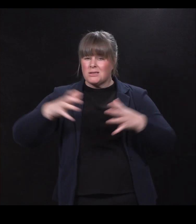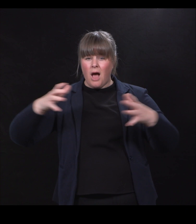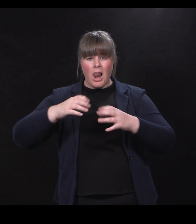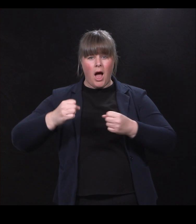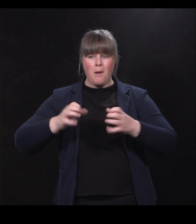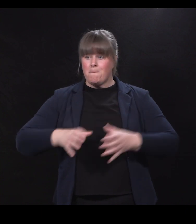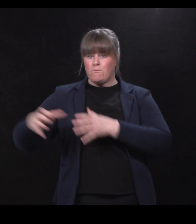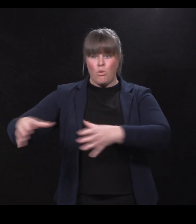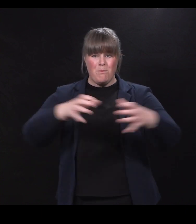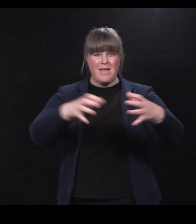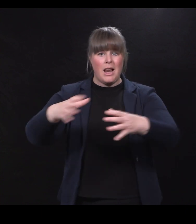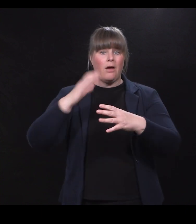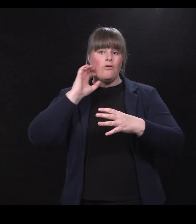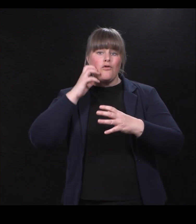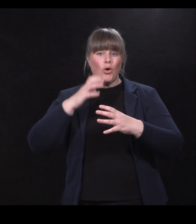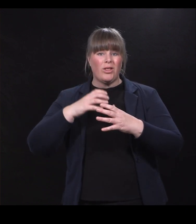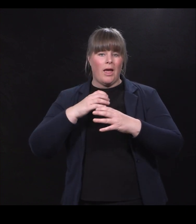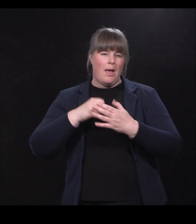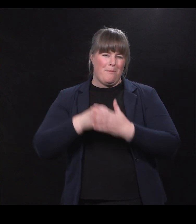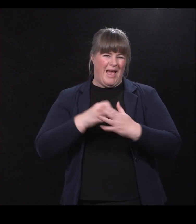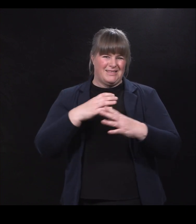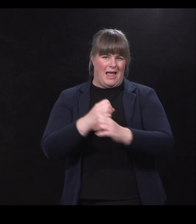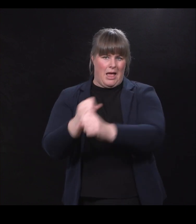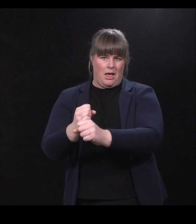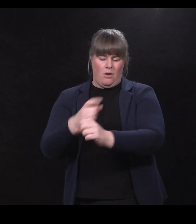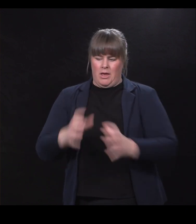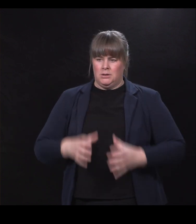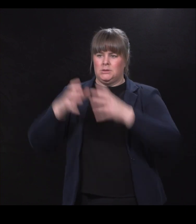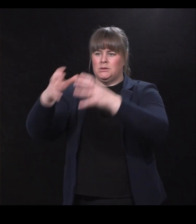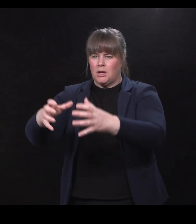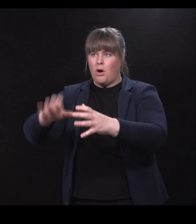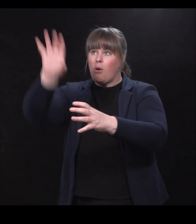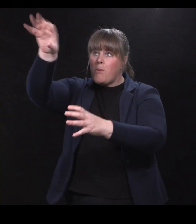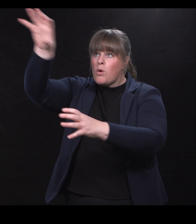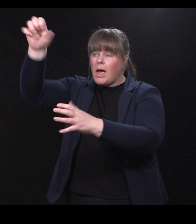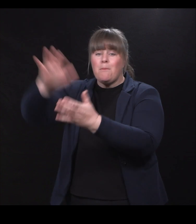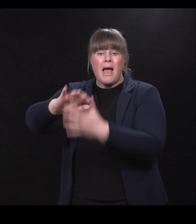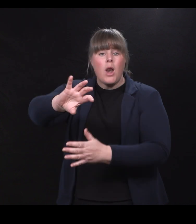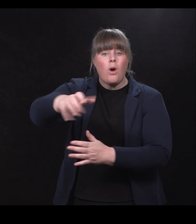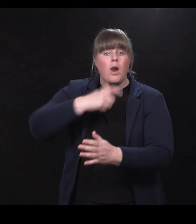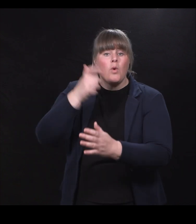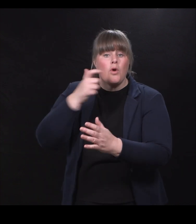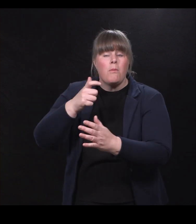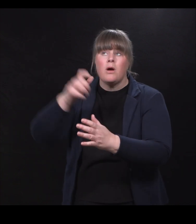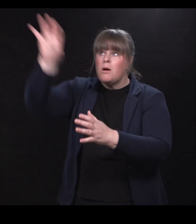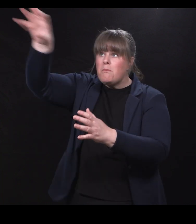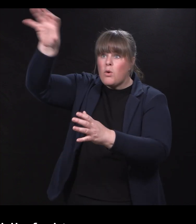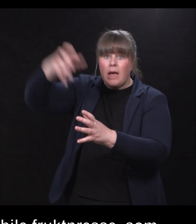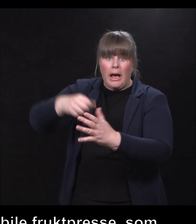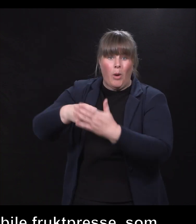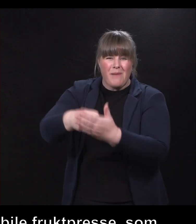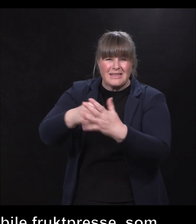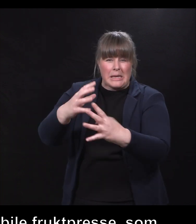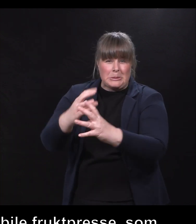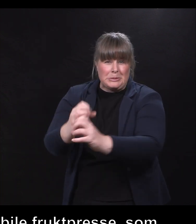reiser vi rundt med her og der, og plukker epler og presser epler sammen med lokal ungdom der vi er. Det er jo, hva